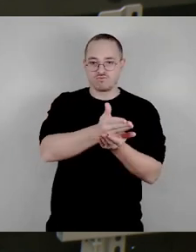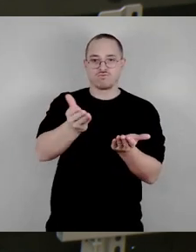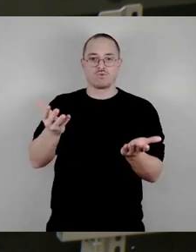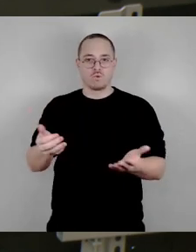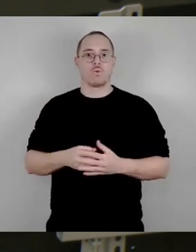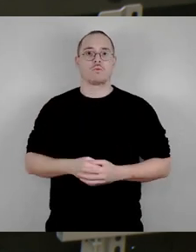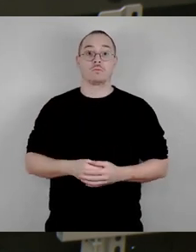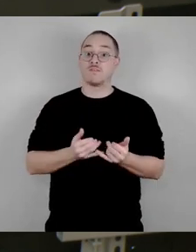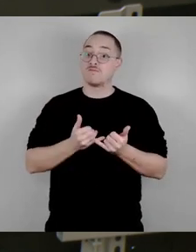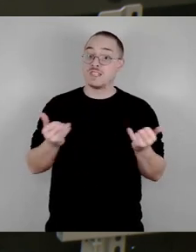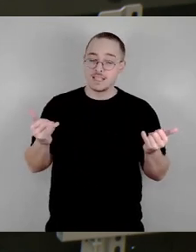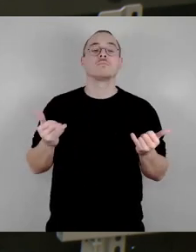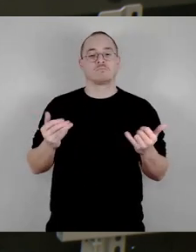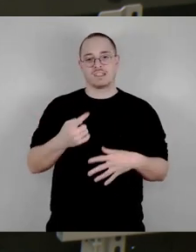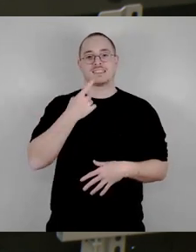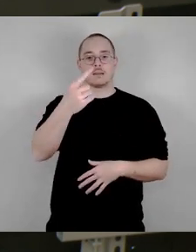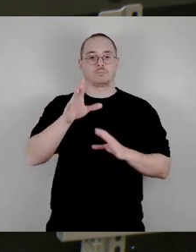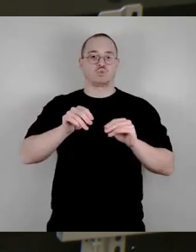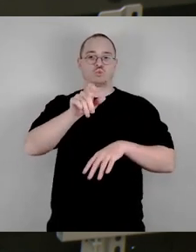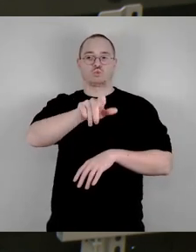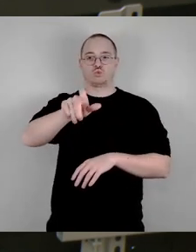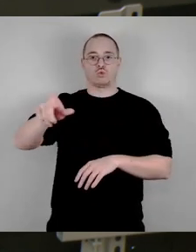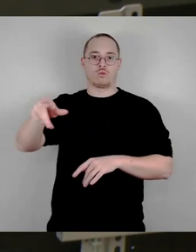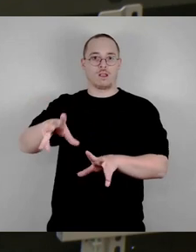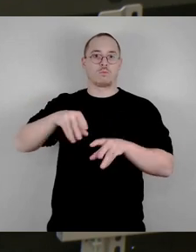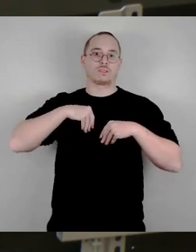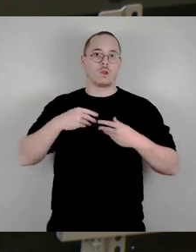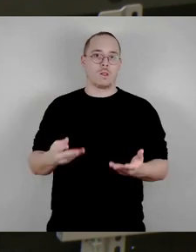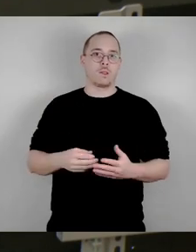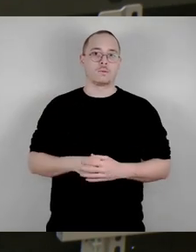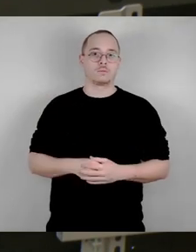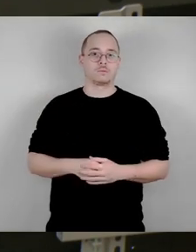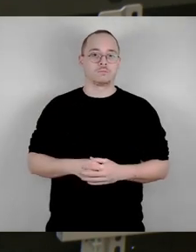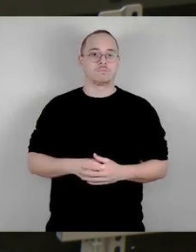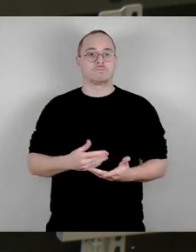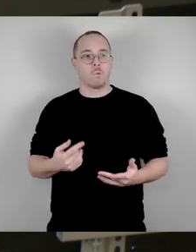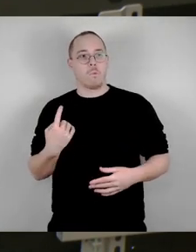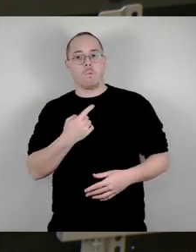Selbstnutzer aus, die sich dort sozusagen ihr Wohnen geschaffen haben.